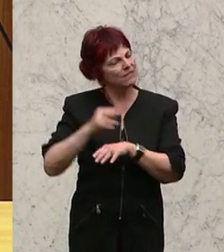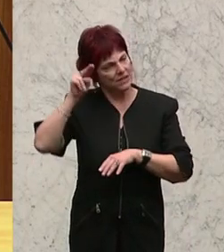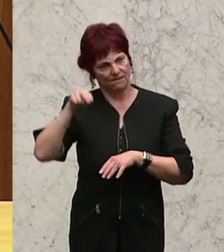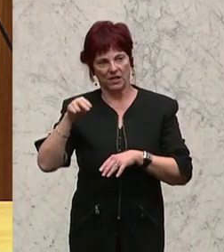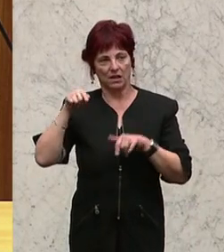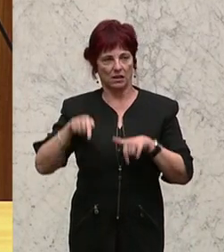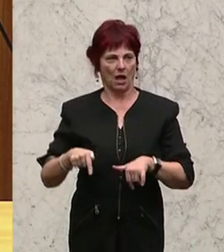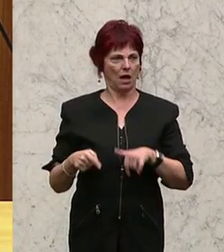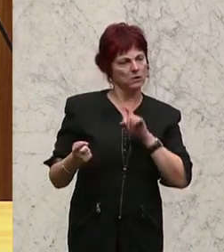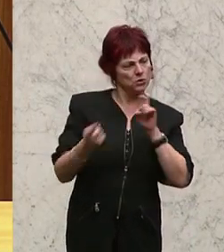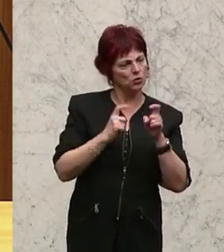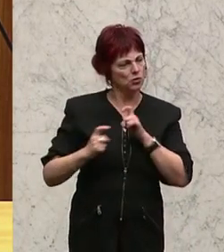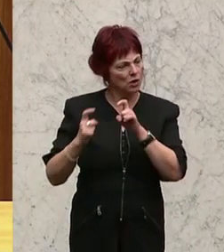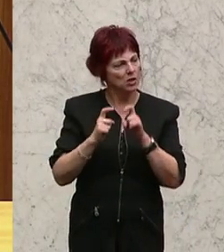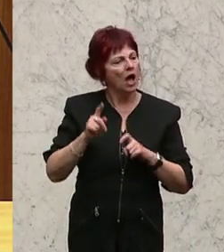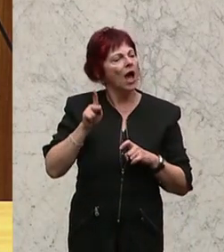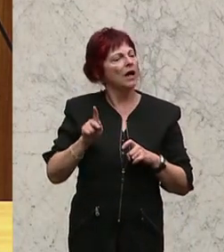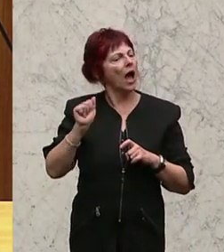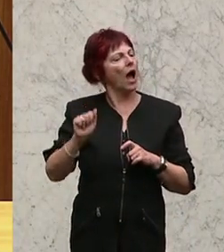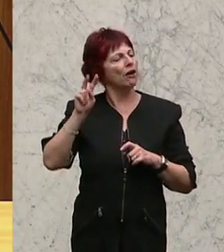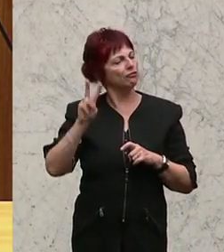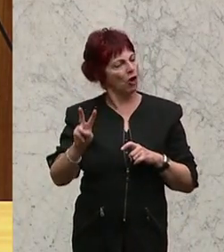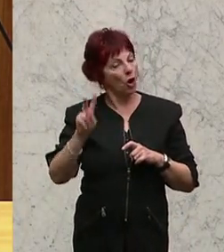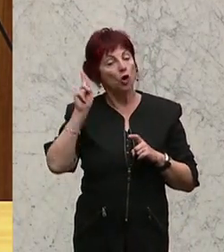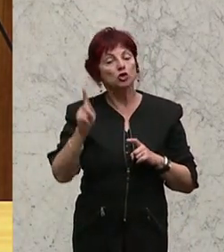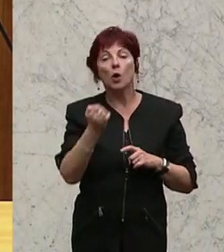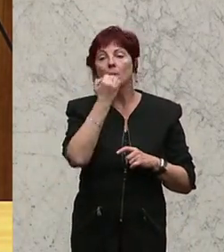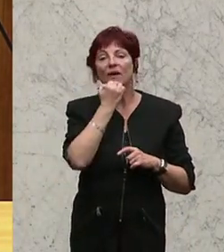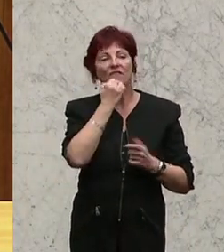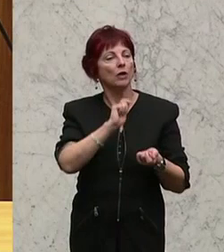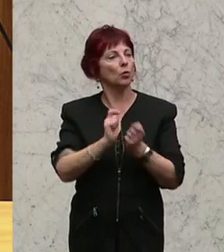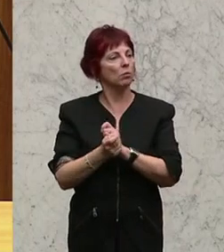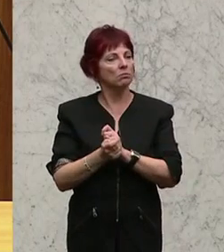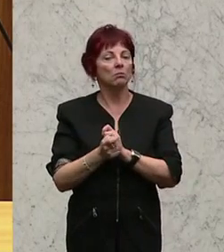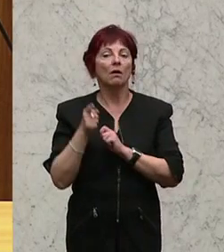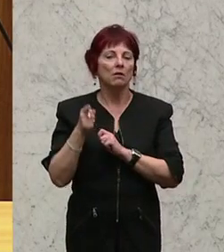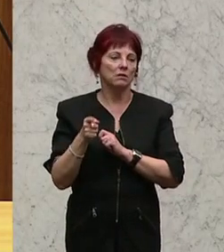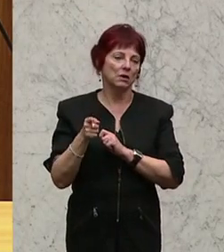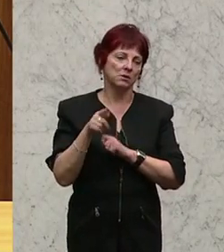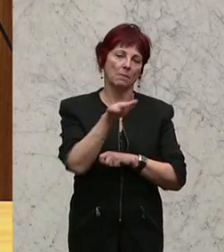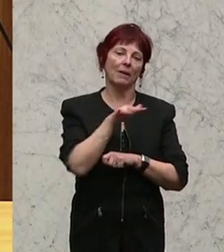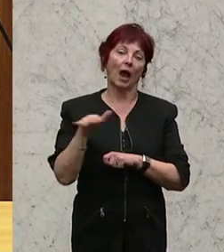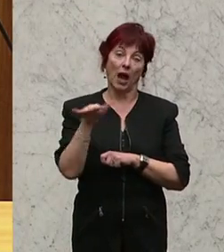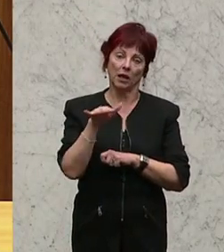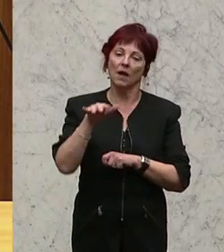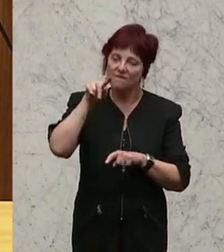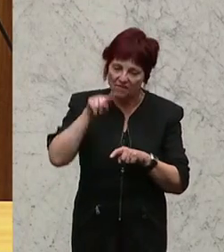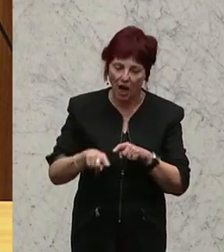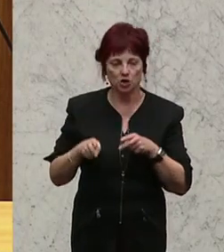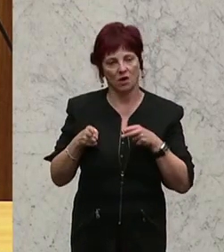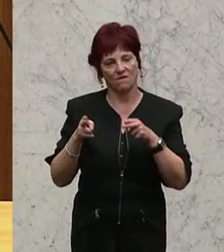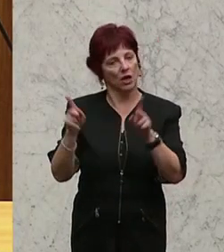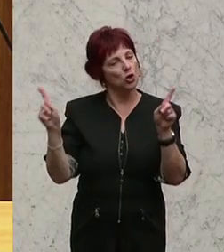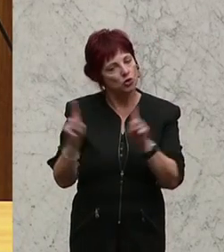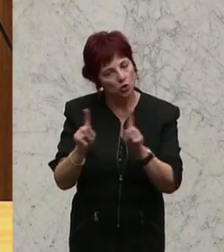wird, dass der Krankenanstaltenverbund sozusagen privatisiert werden soll. Da sind Bereiche, wo ich glaube, das ist ein falscher Weg. Wir müssen